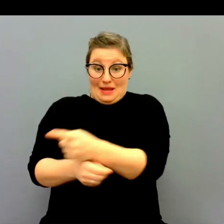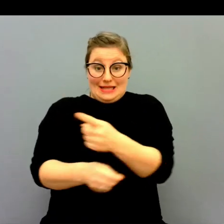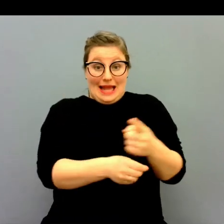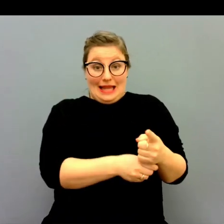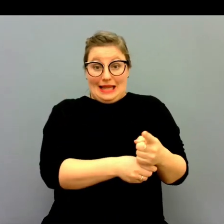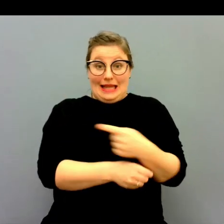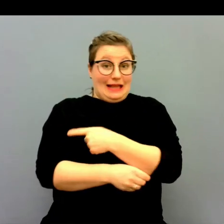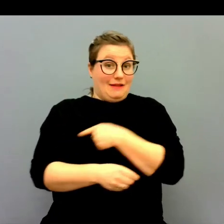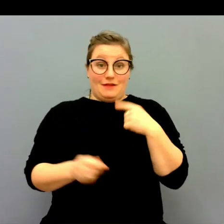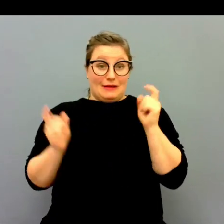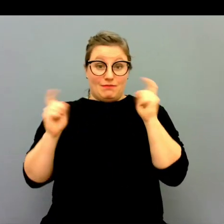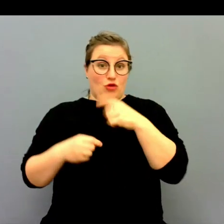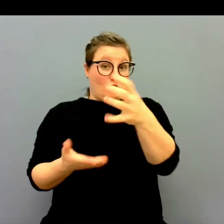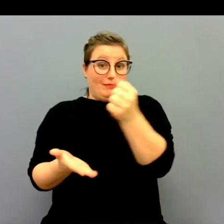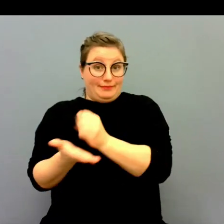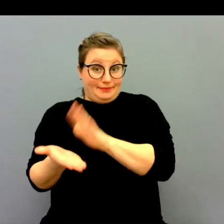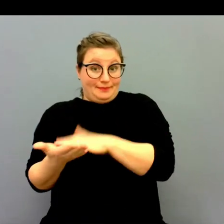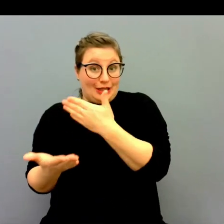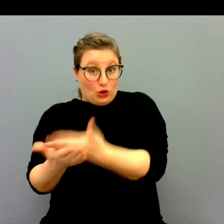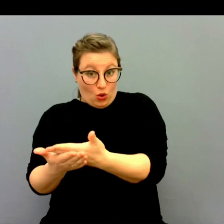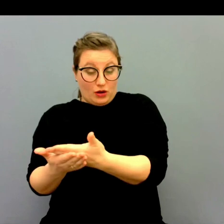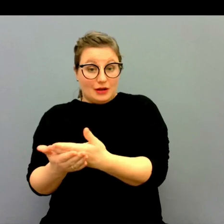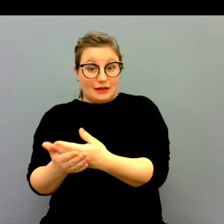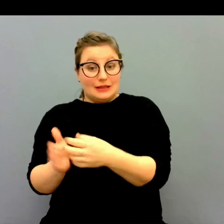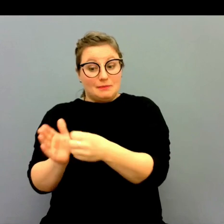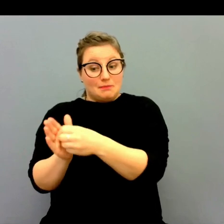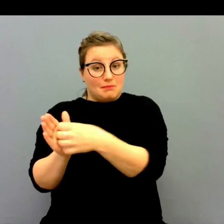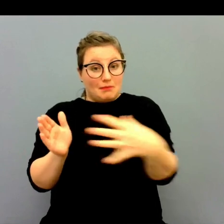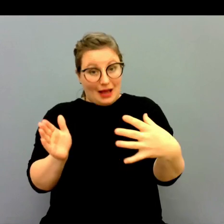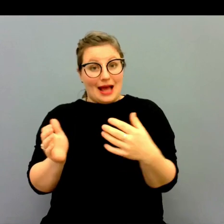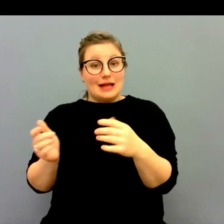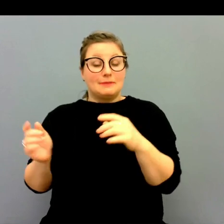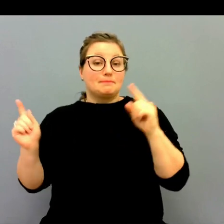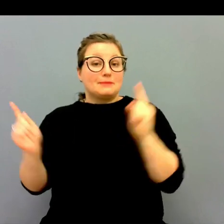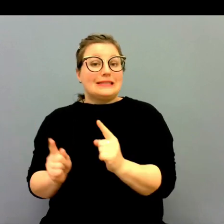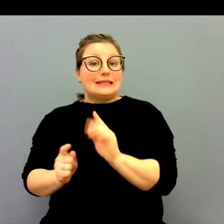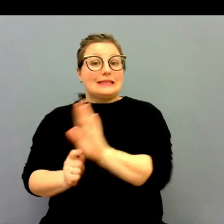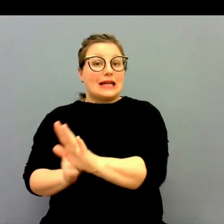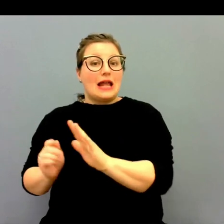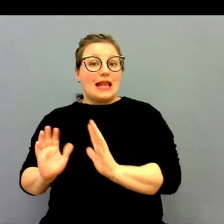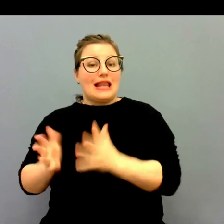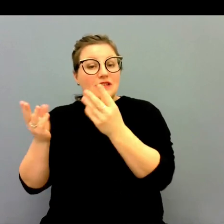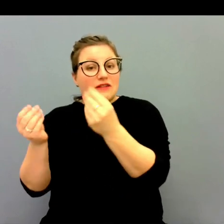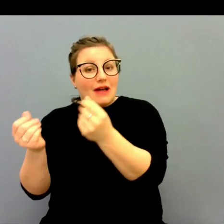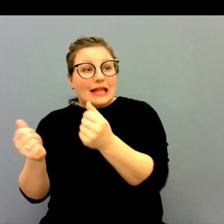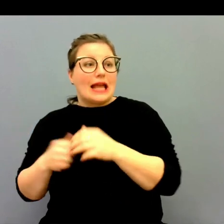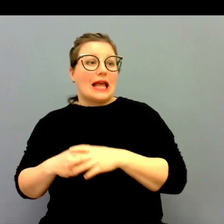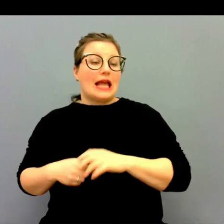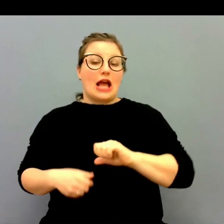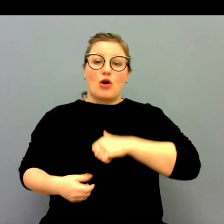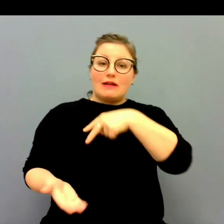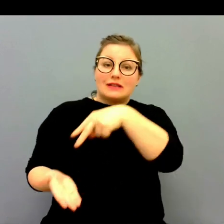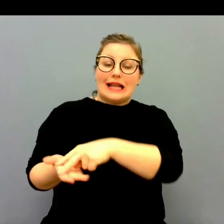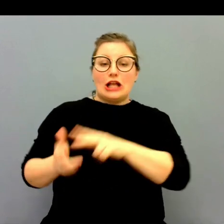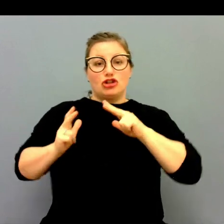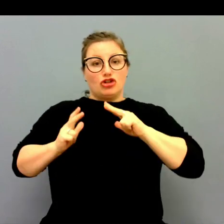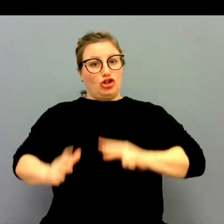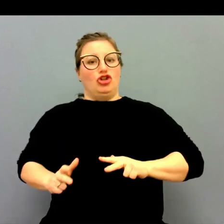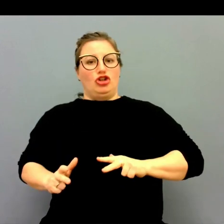tillsättas med tolk minskar en livskvalitet och en delaktighet och en trygghet och